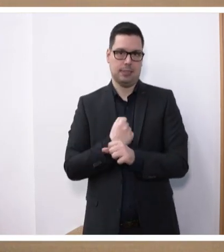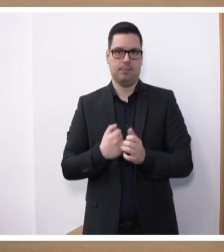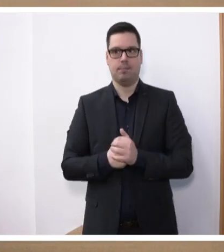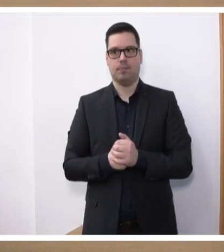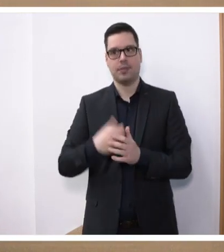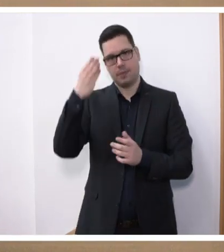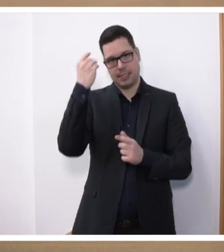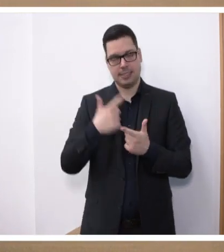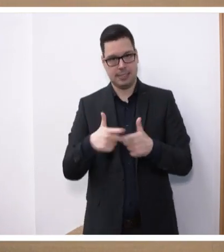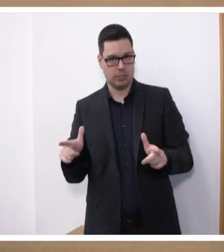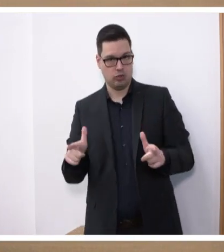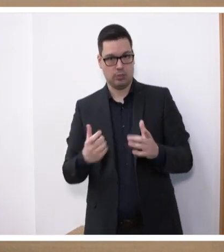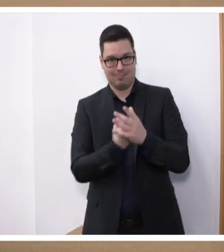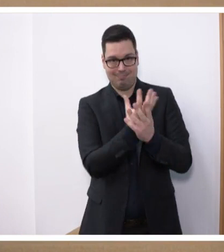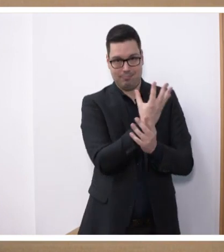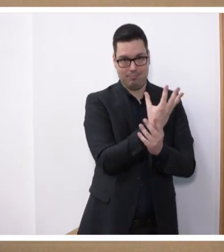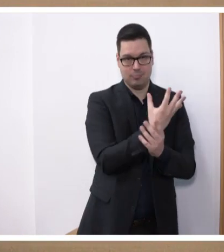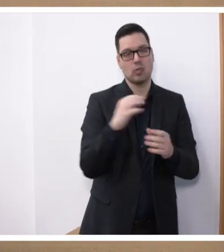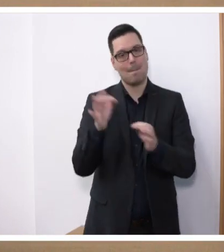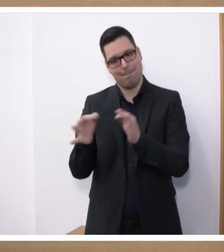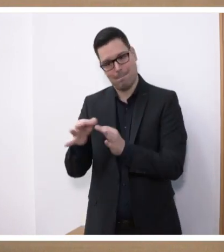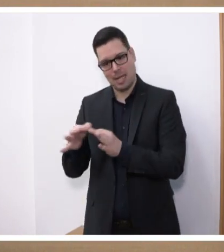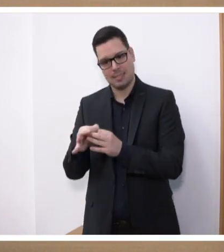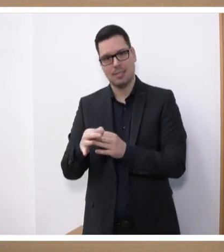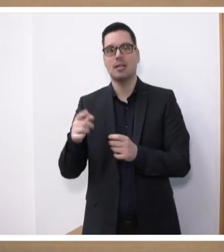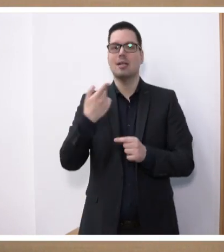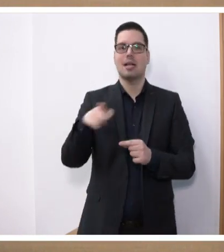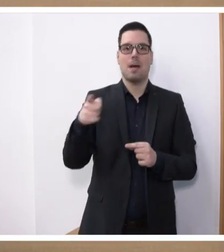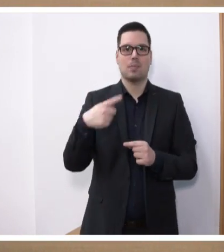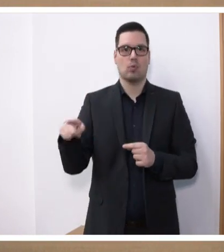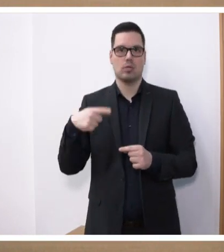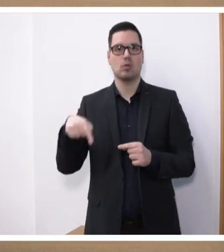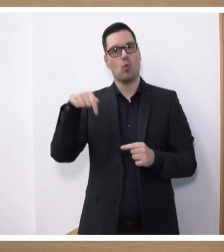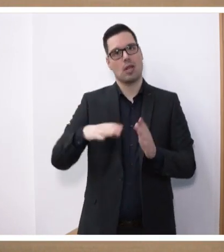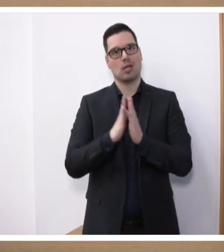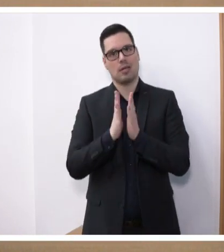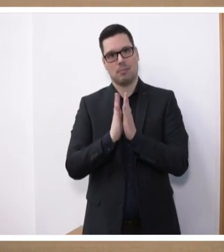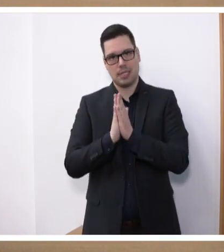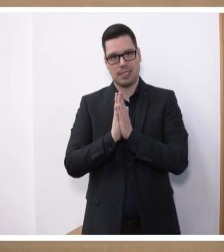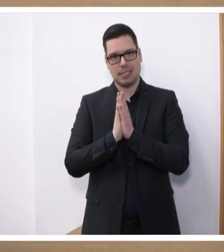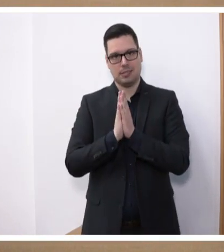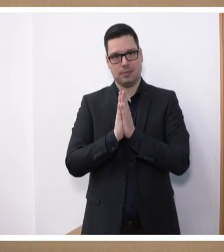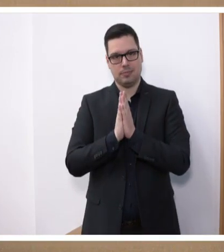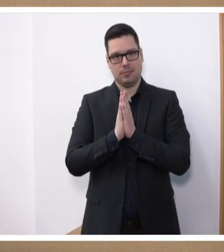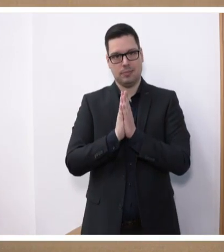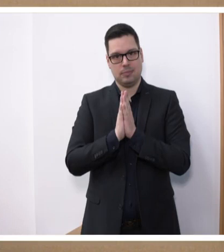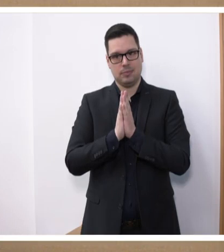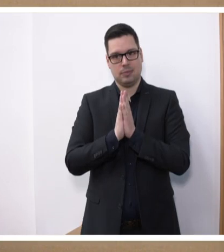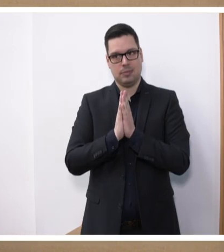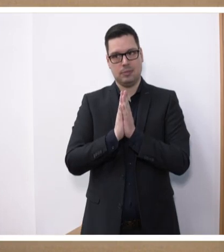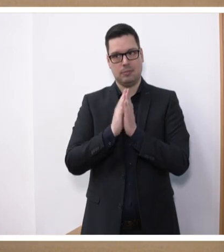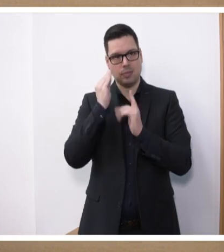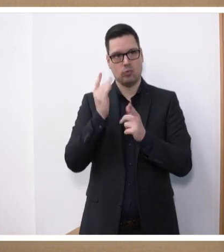Vergissmehr nicht im Topf und dem Puzzle werden die Abgeordneten heute Morgen auch gebeten, sofern sie das nicht eh schon tun